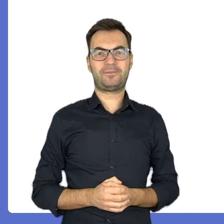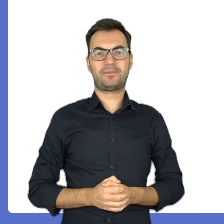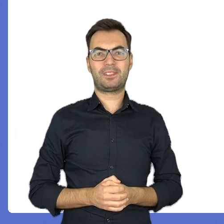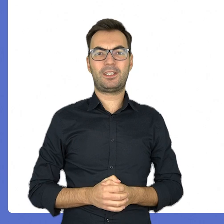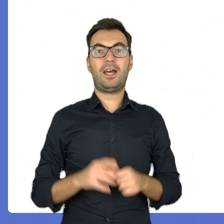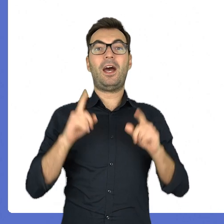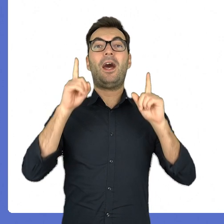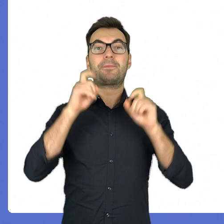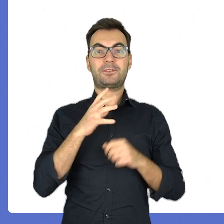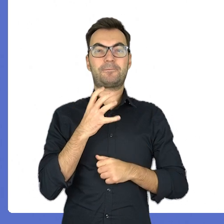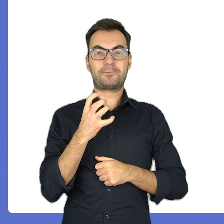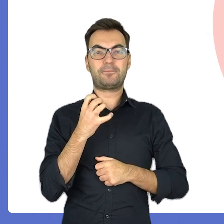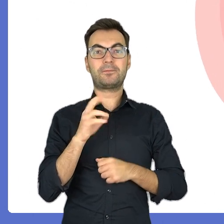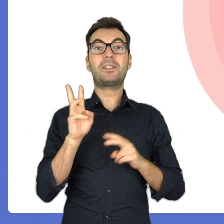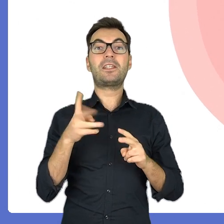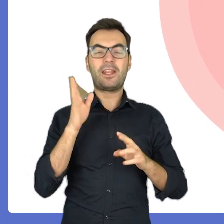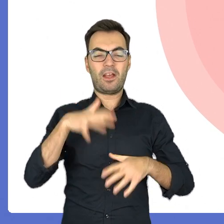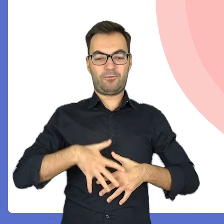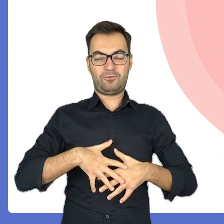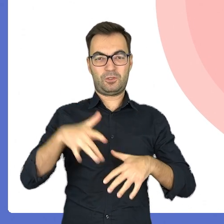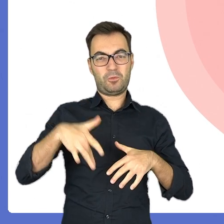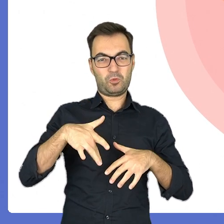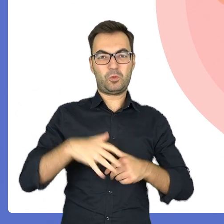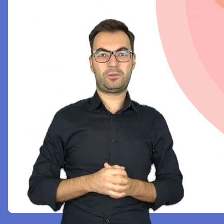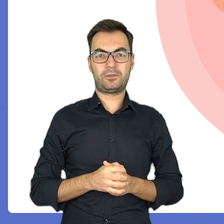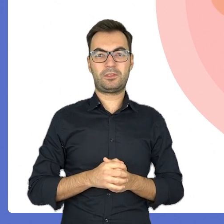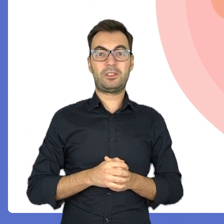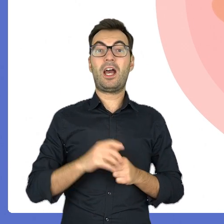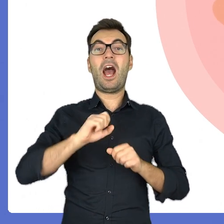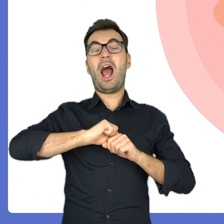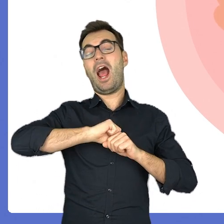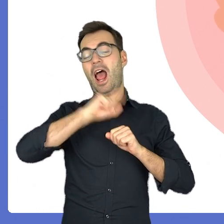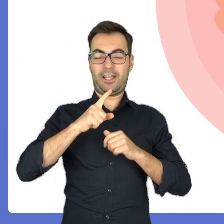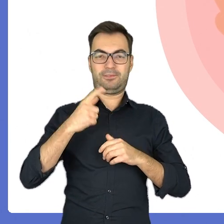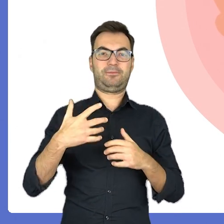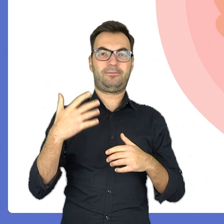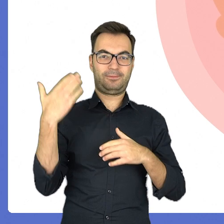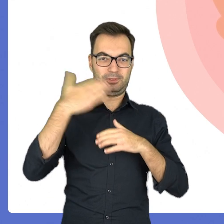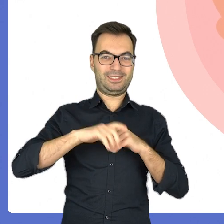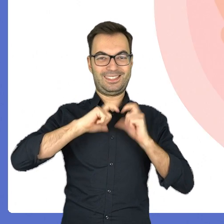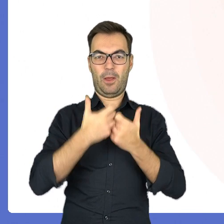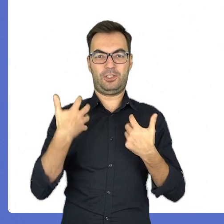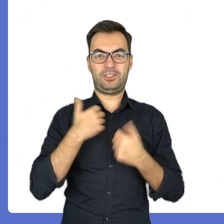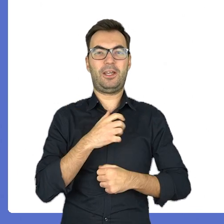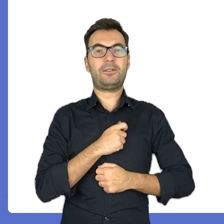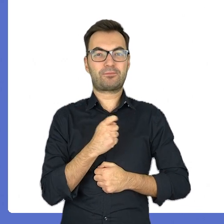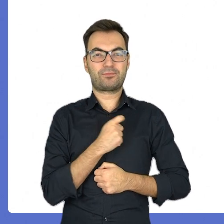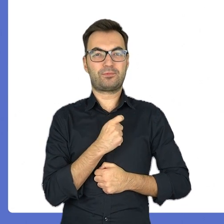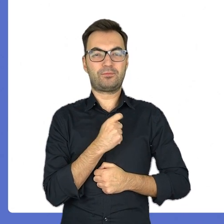Zaczyna się kurczyć, gdy jeszcze jesteśmy w brzuchu mamy i nie przestaje przez całą resztę naszego życia.